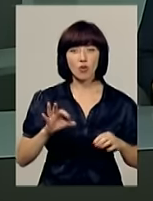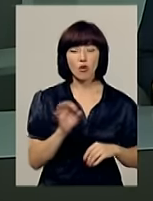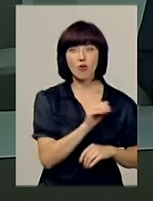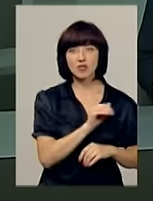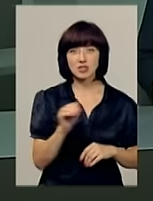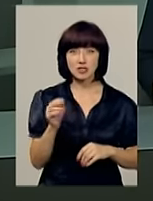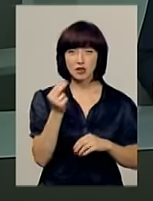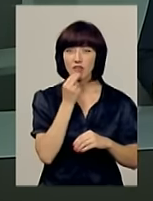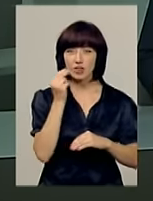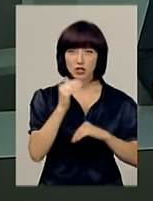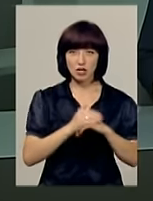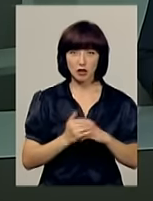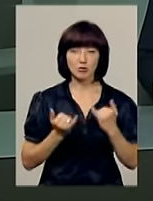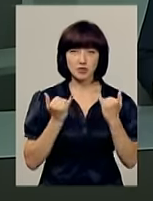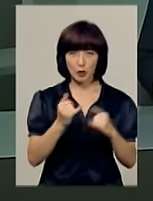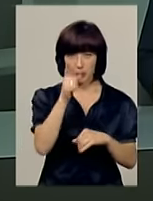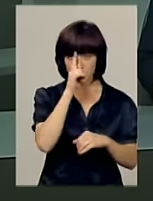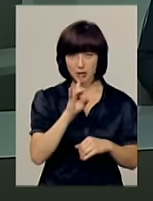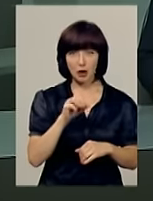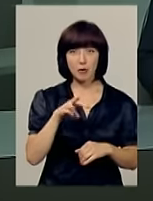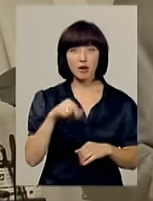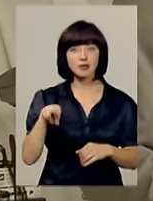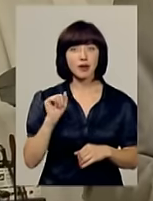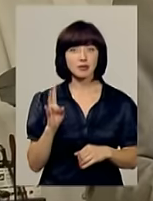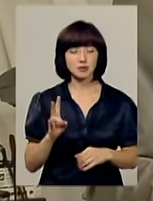– вечерю, присвячену місяцю Рамадану.